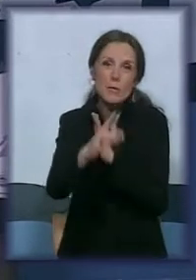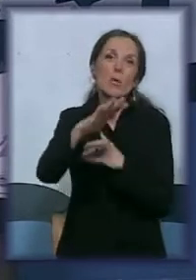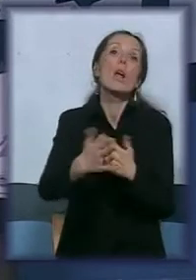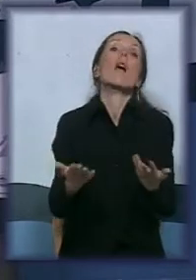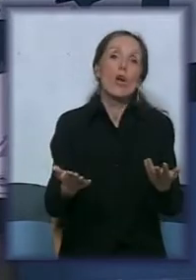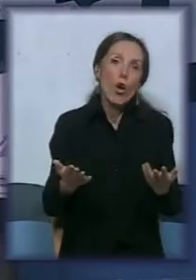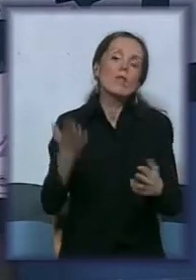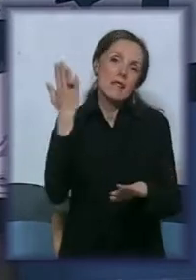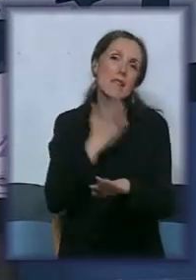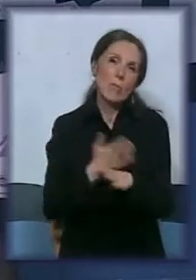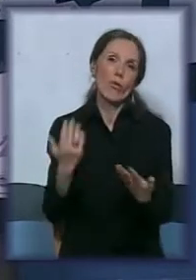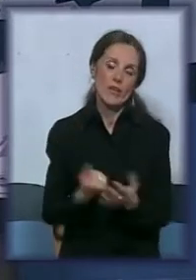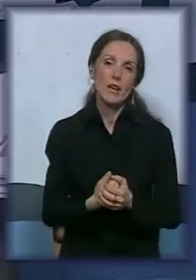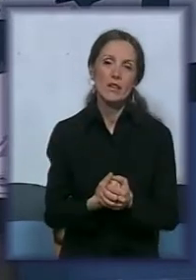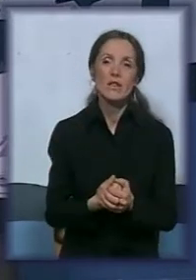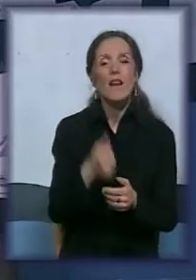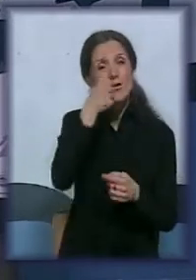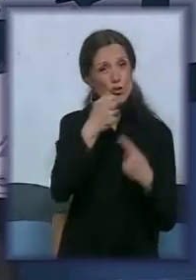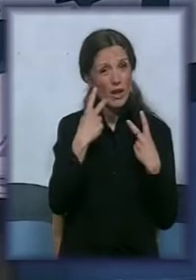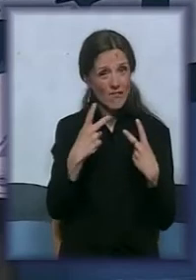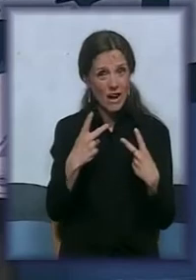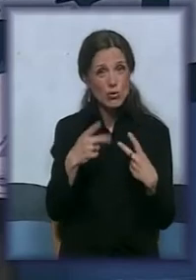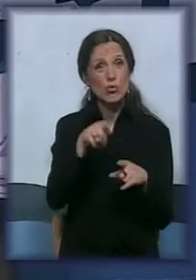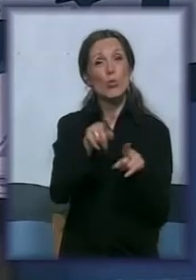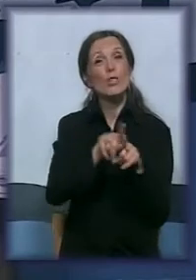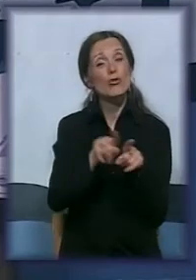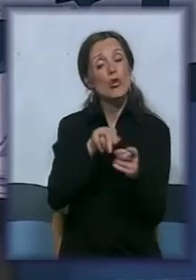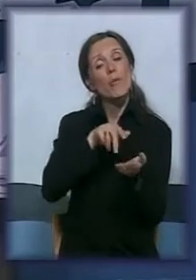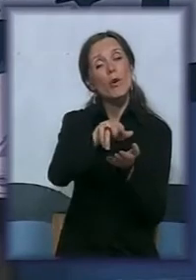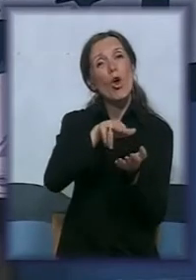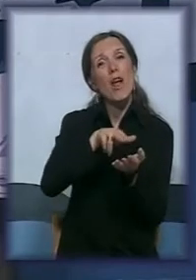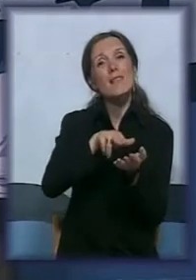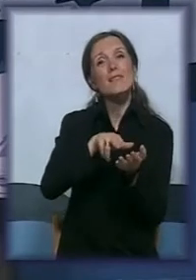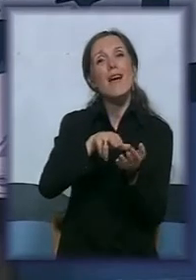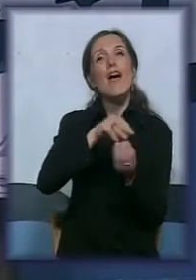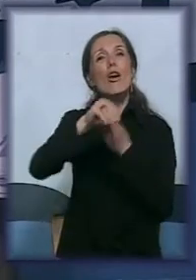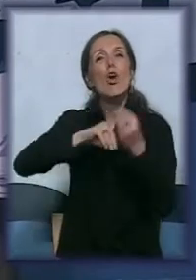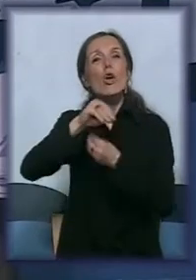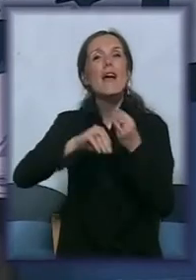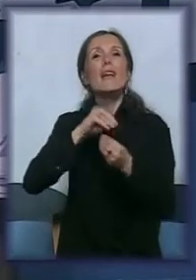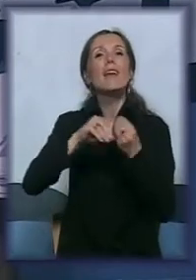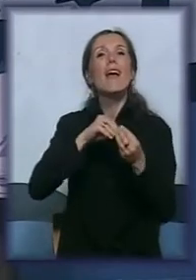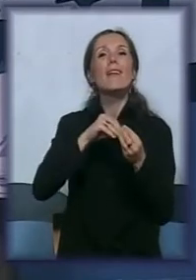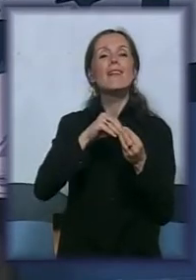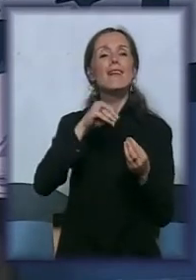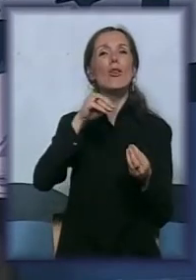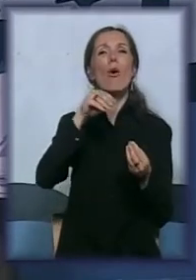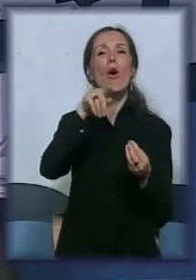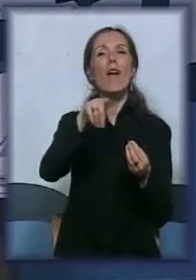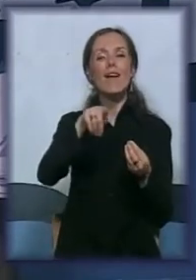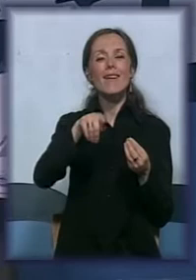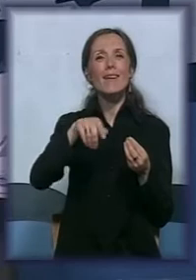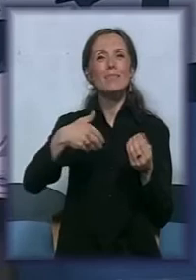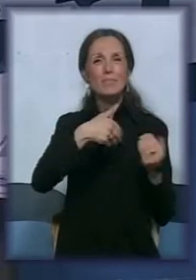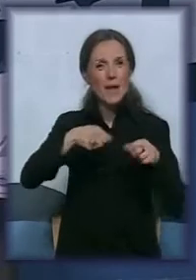povreda. Ono što jeste bitno tu da isto prolaze i roditelji koji u kolicima guraju svoje mlade. Znamo koliko sam